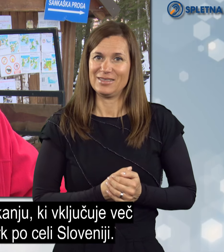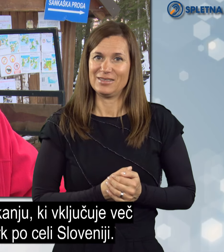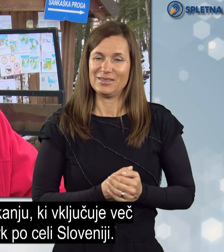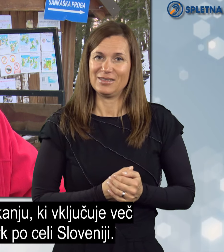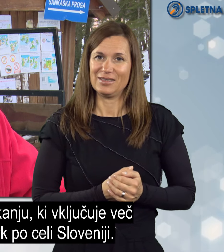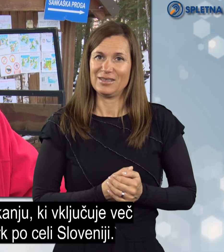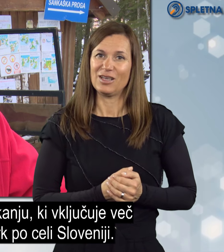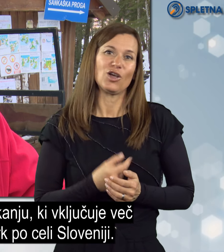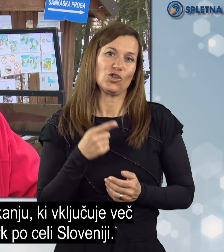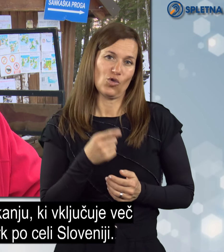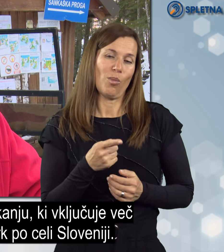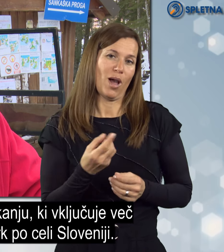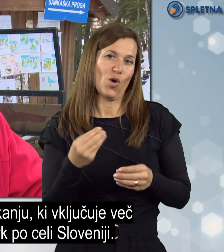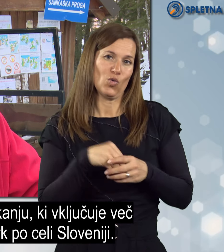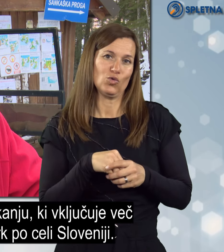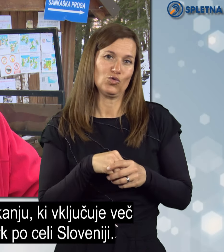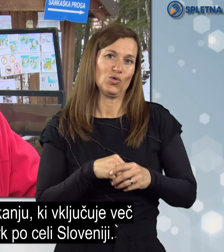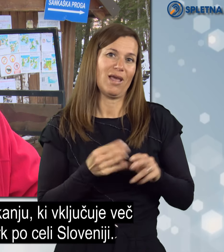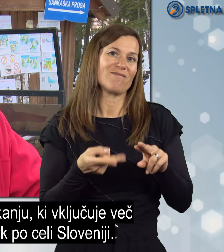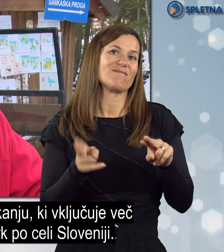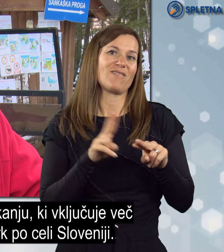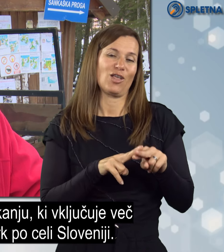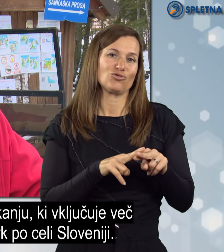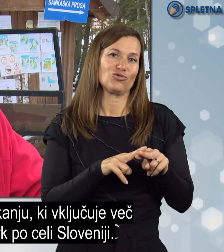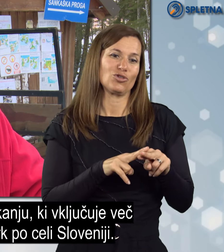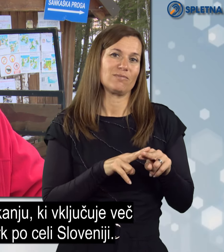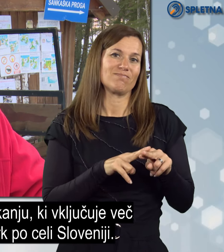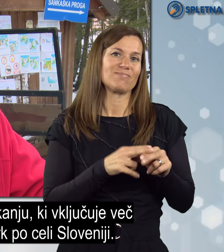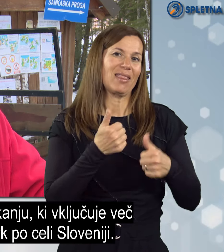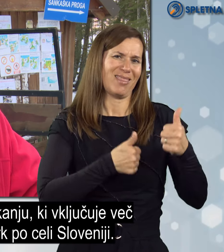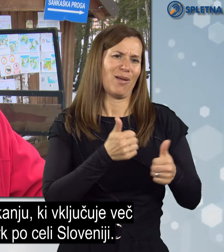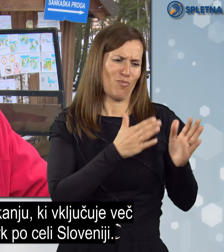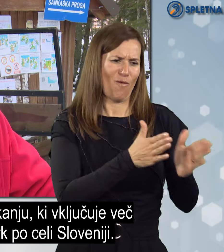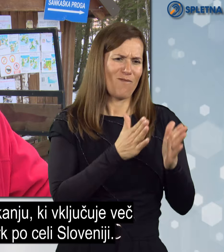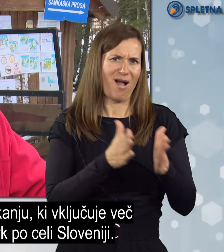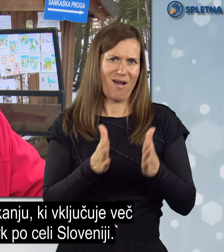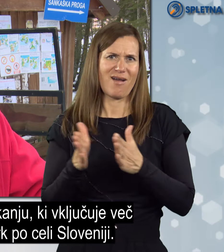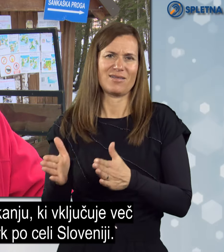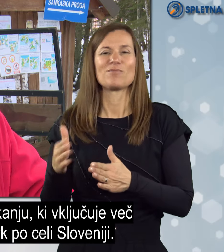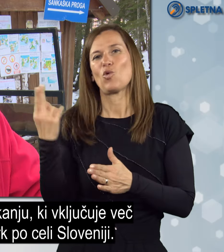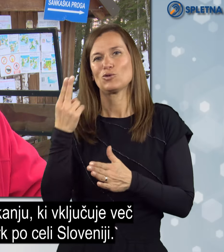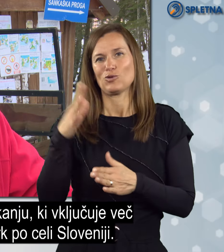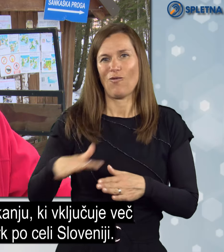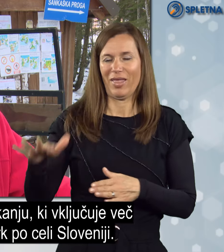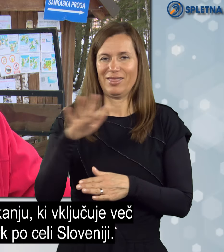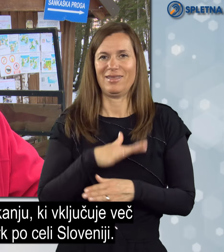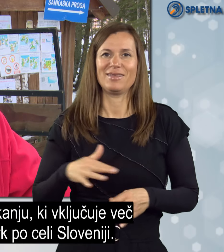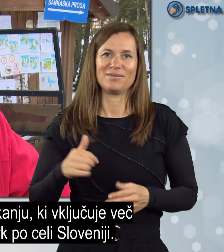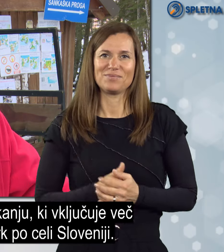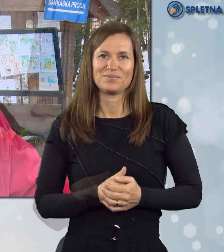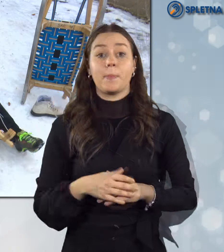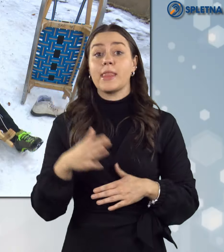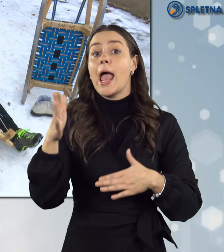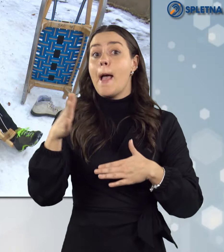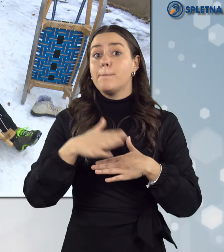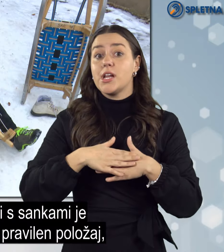ki je vključuje več teh sankaških dirk po celi Sloveniji.